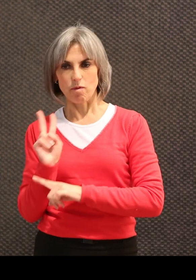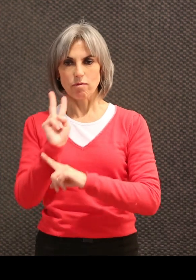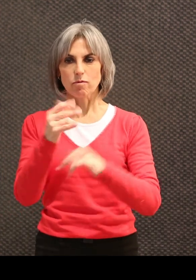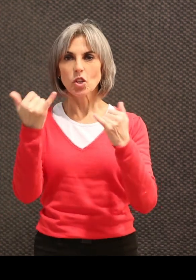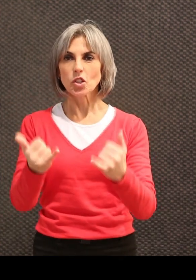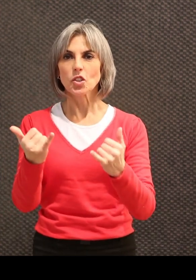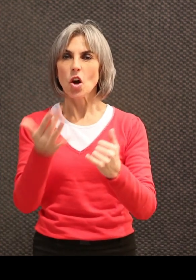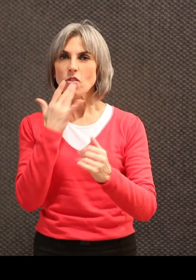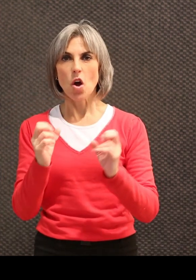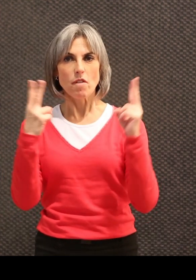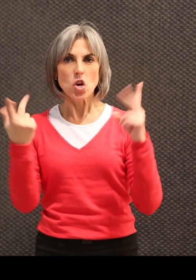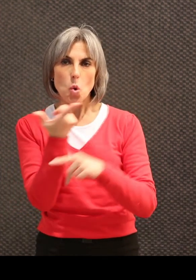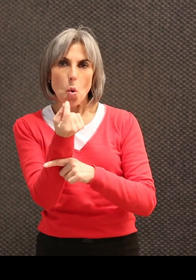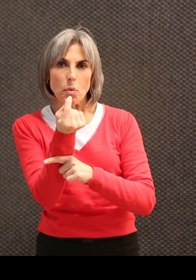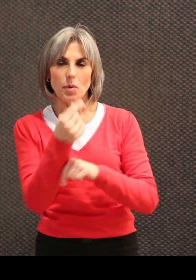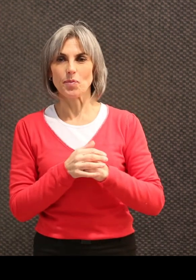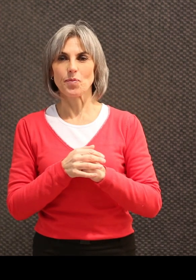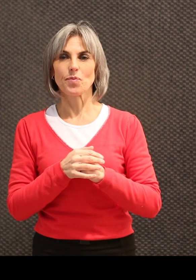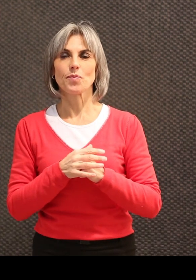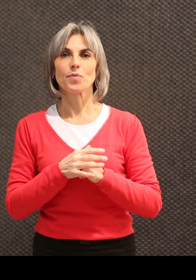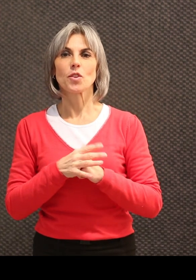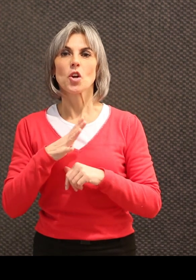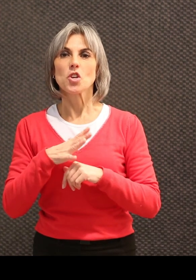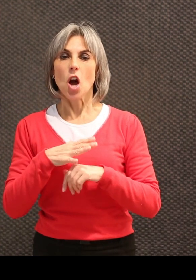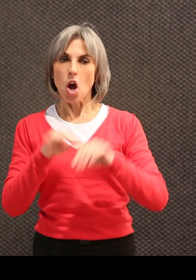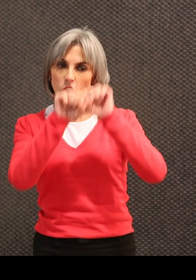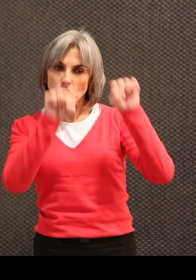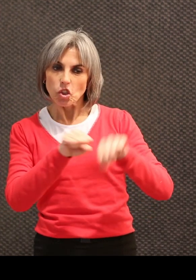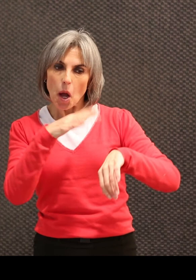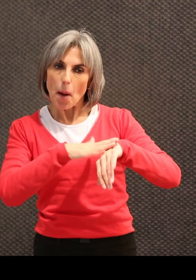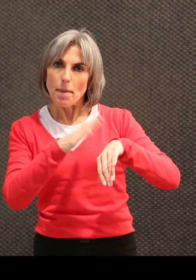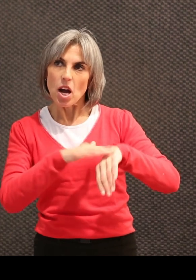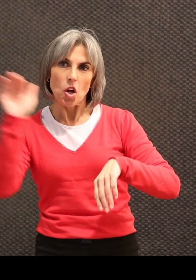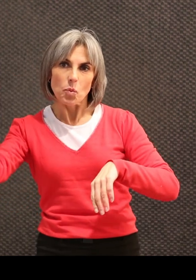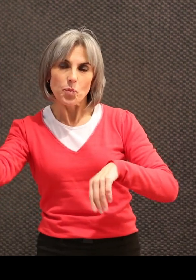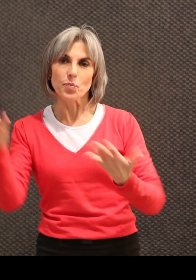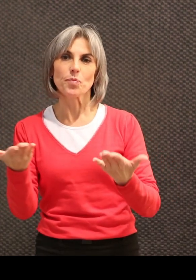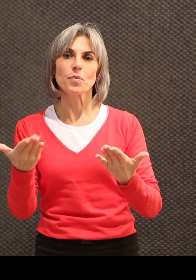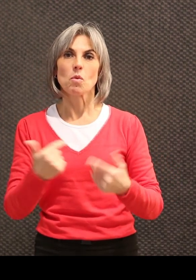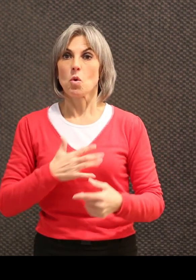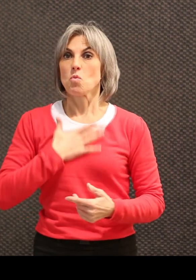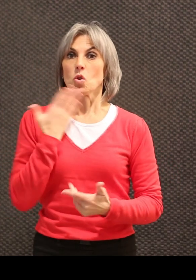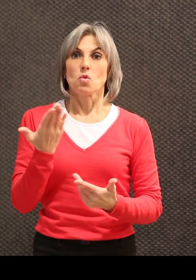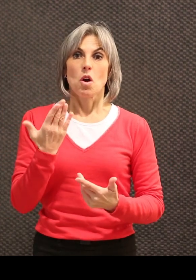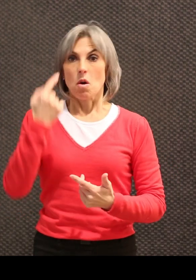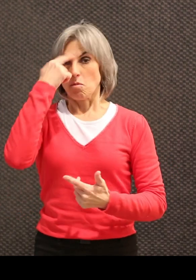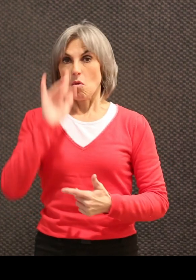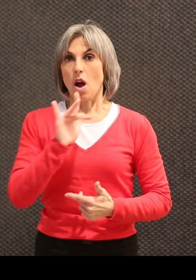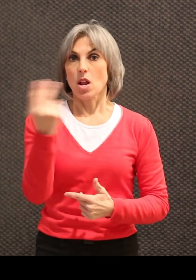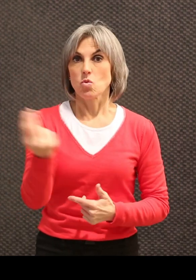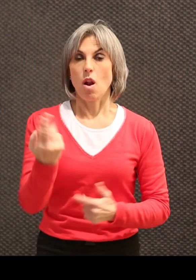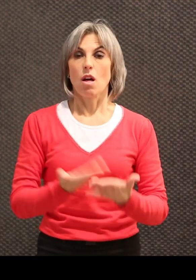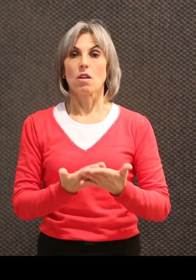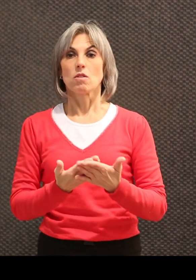avoir une vie de couple. Alors donc, on a un système d'appel, et quand j'ai besoin, soit d'aller aux toilettes,